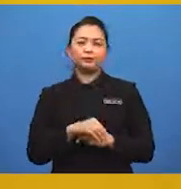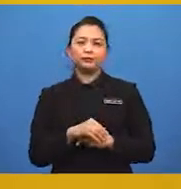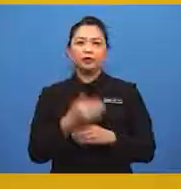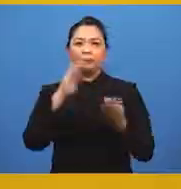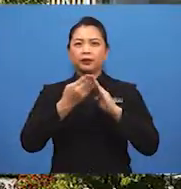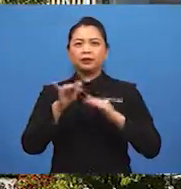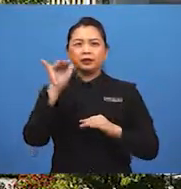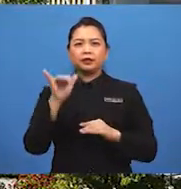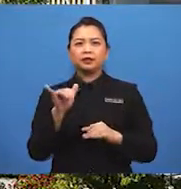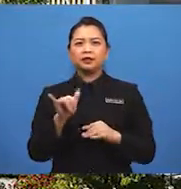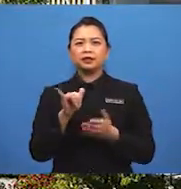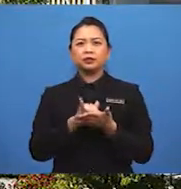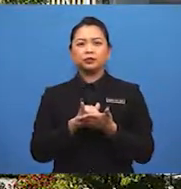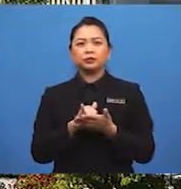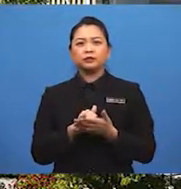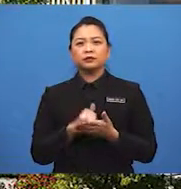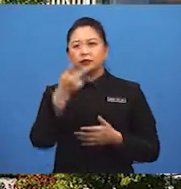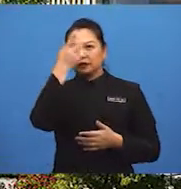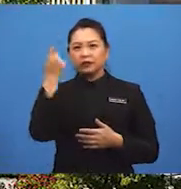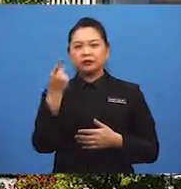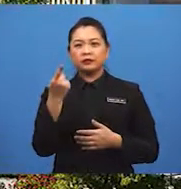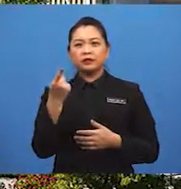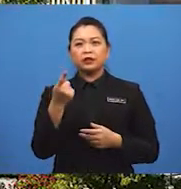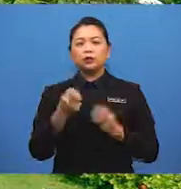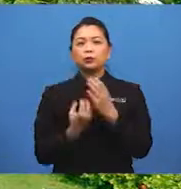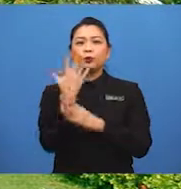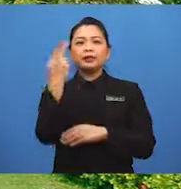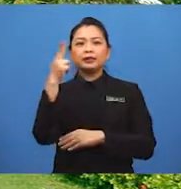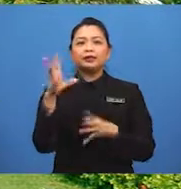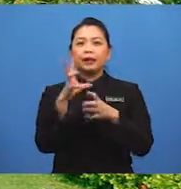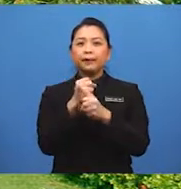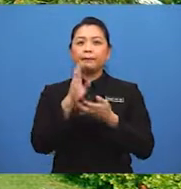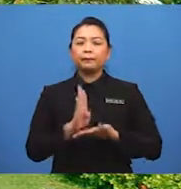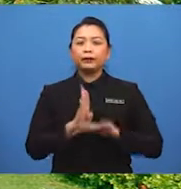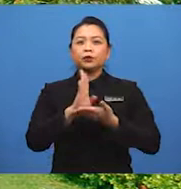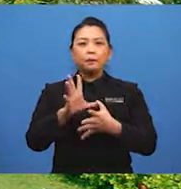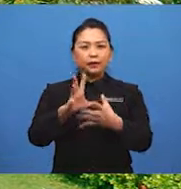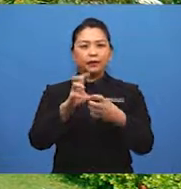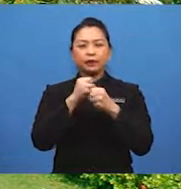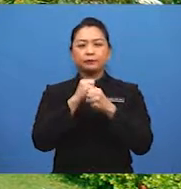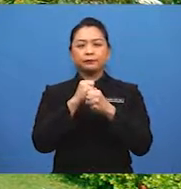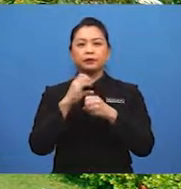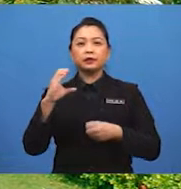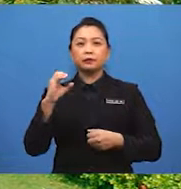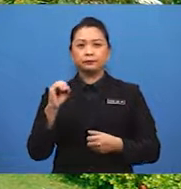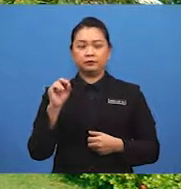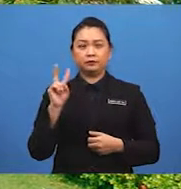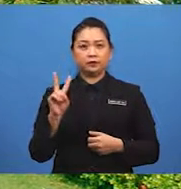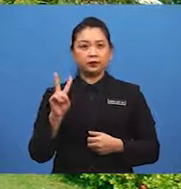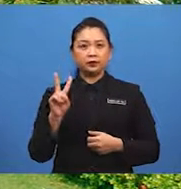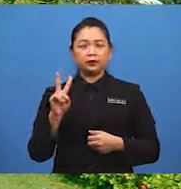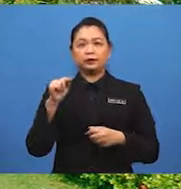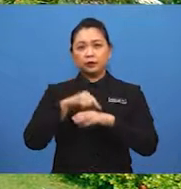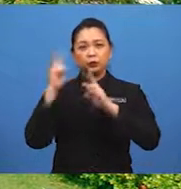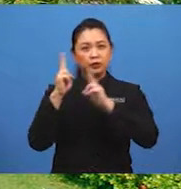sekali, pandai anak murid Ceng. Ini kerana tumbuhan hijau dapat membantu menyerap gas karbon dioksida